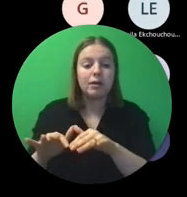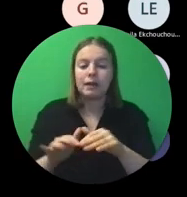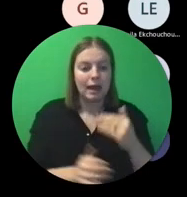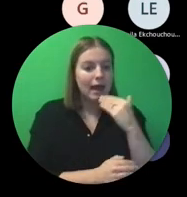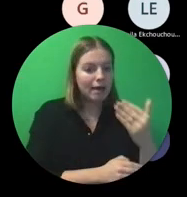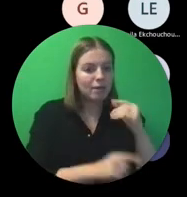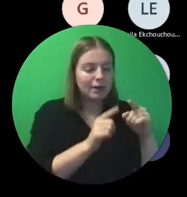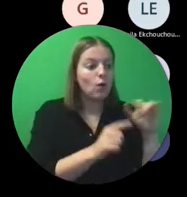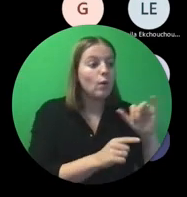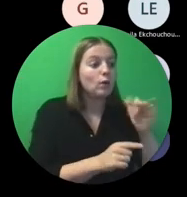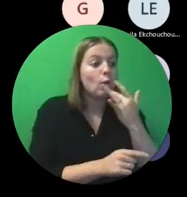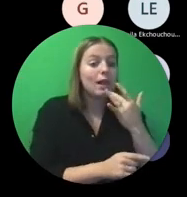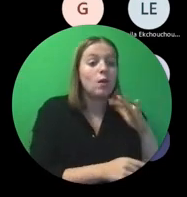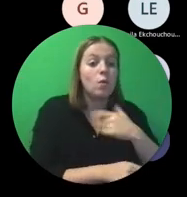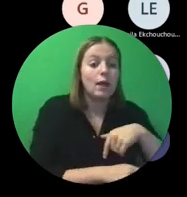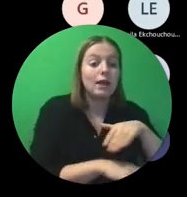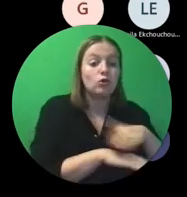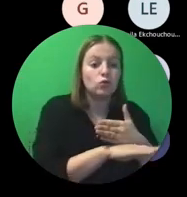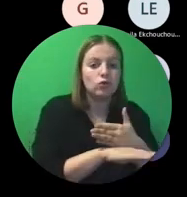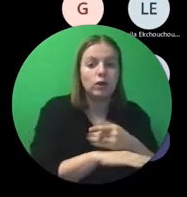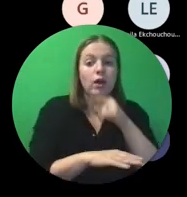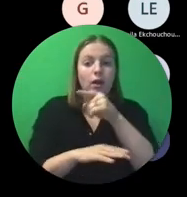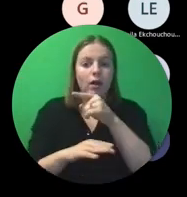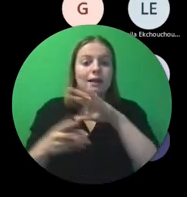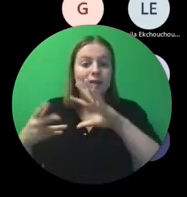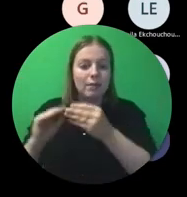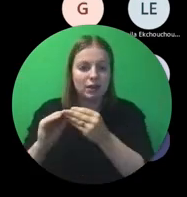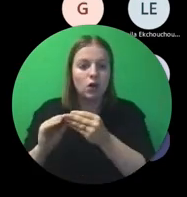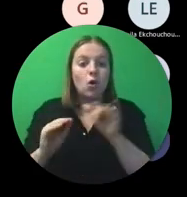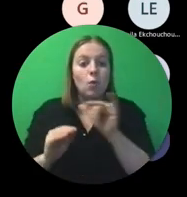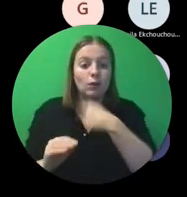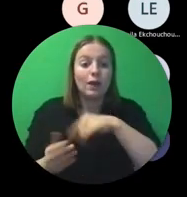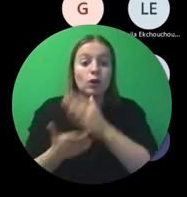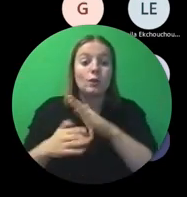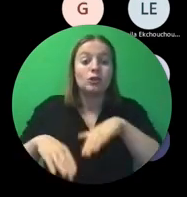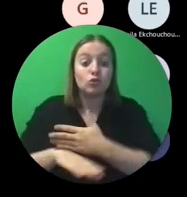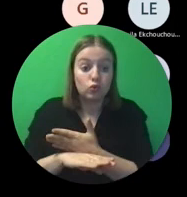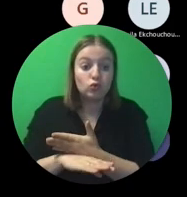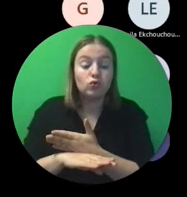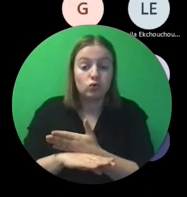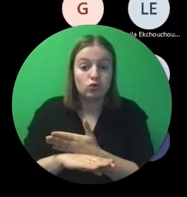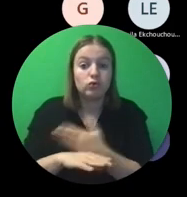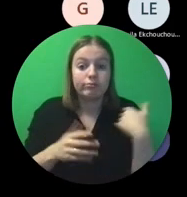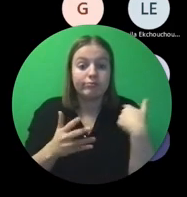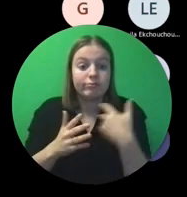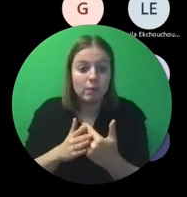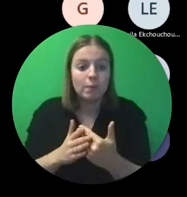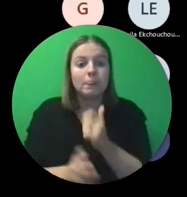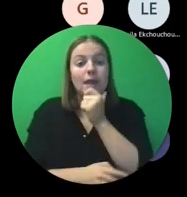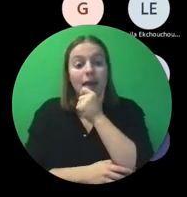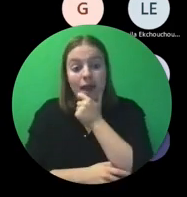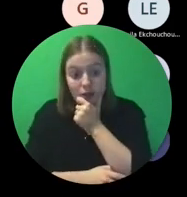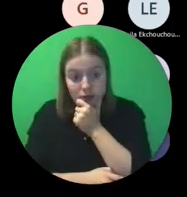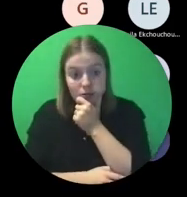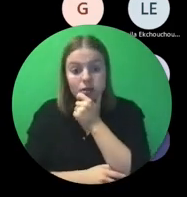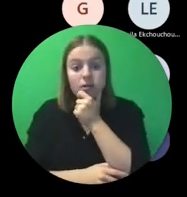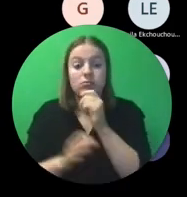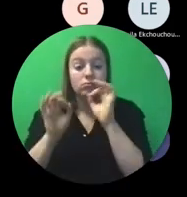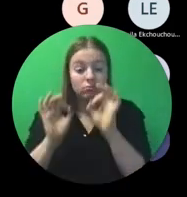Op het einde is het van, we hebben dit en dit gedaan. In het Engels, zonder fouten, logisch ingedeeld. En zonder acroniemen.